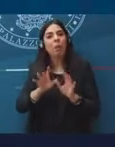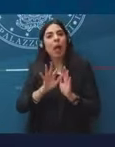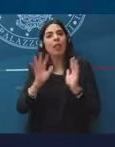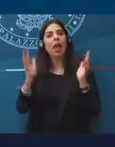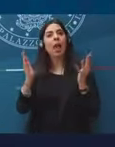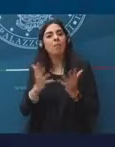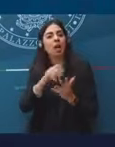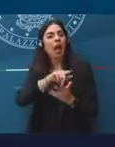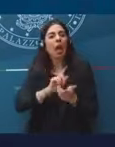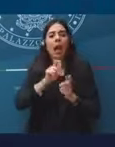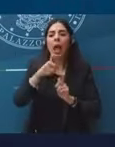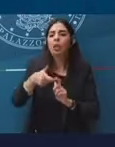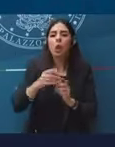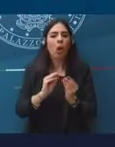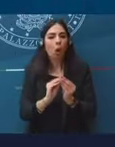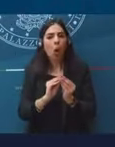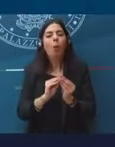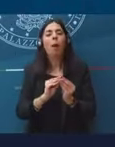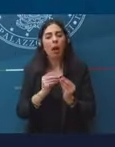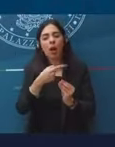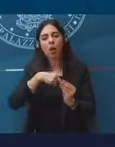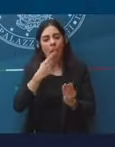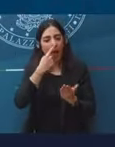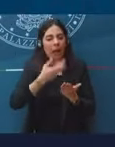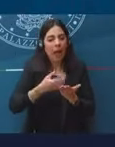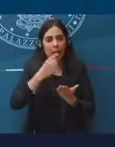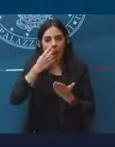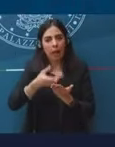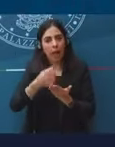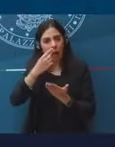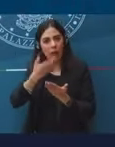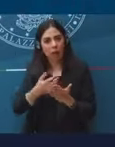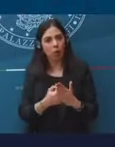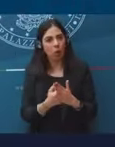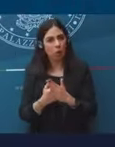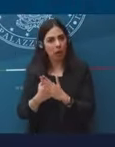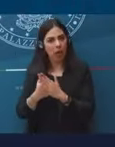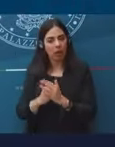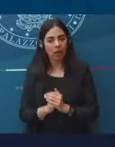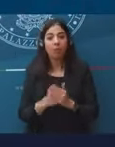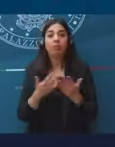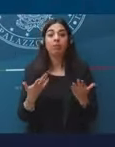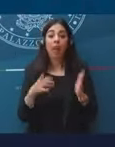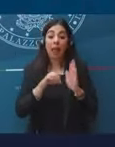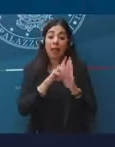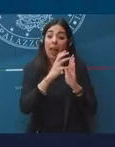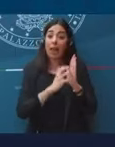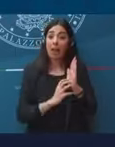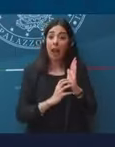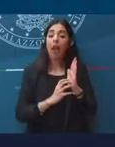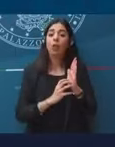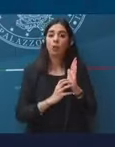degli strumenti disponibili. Per cui la norma prevede che si interrompa